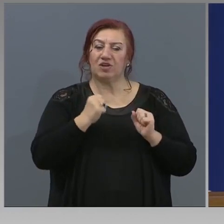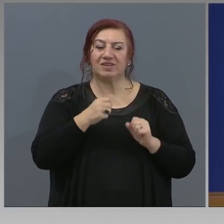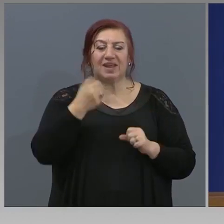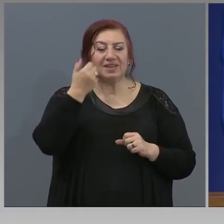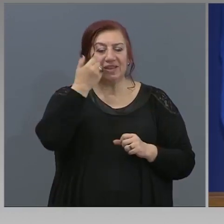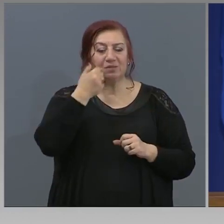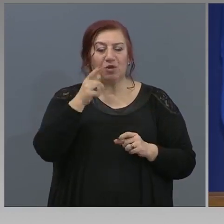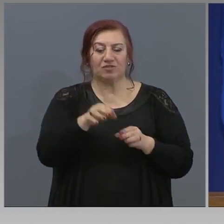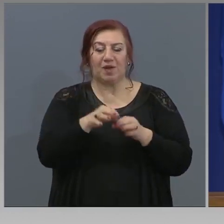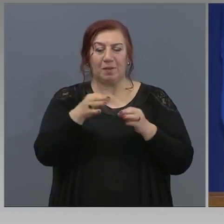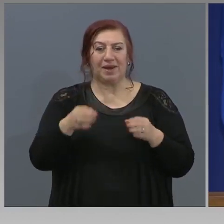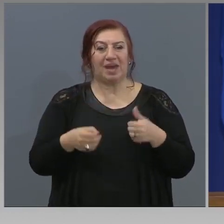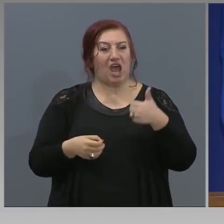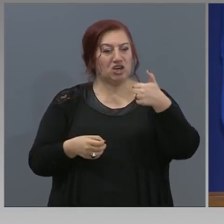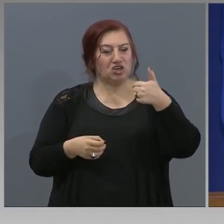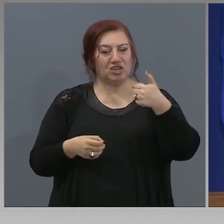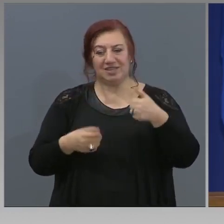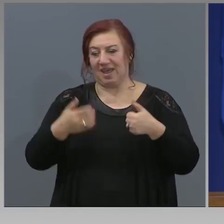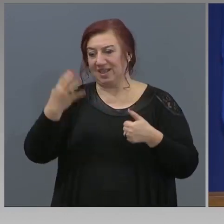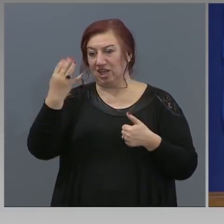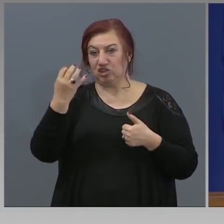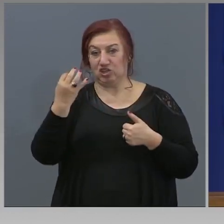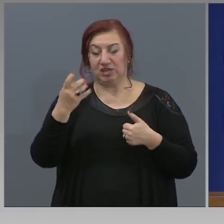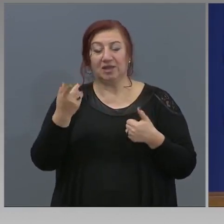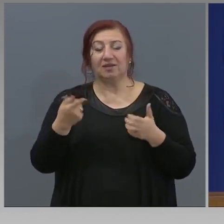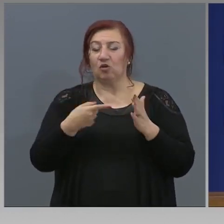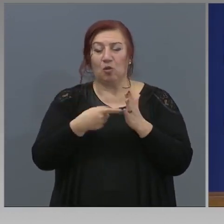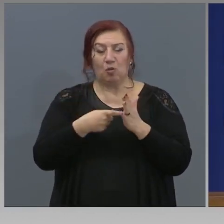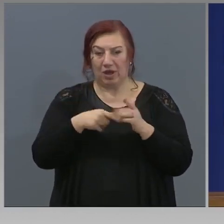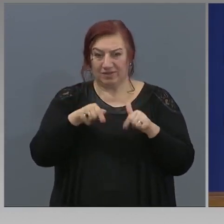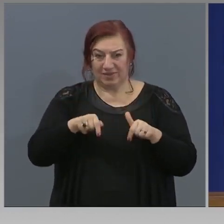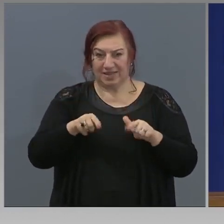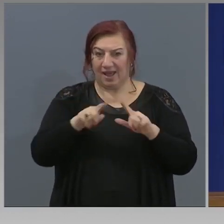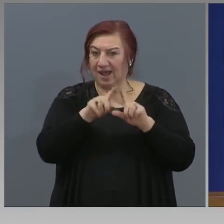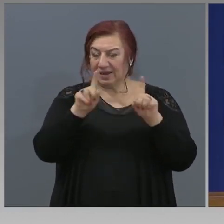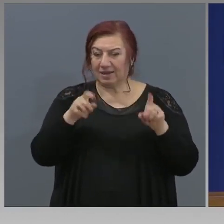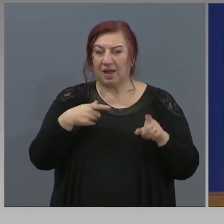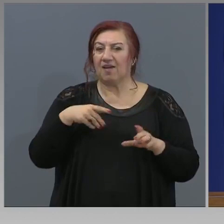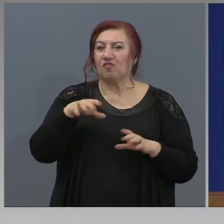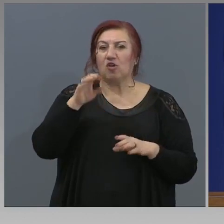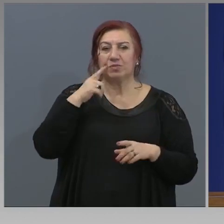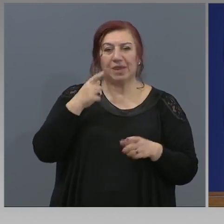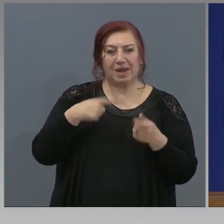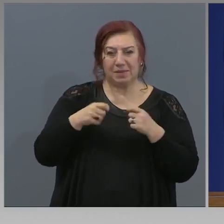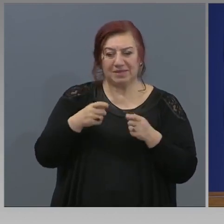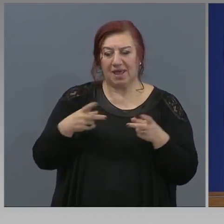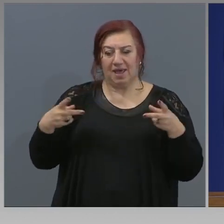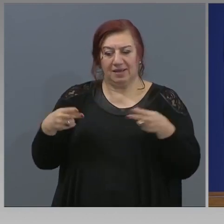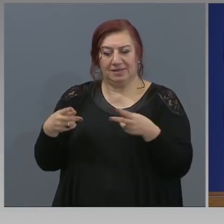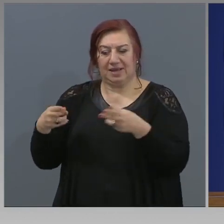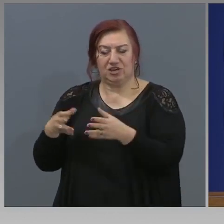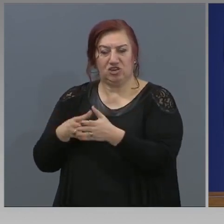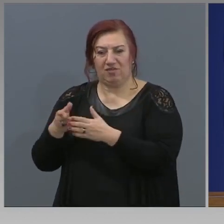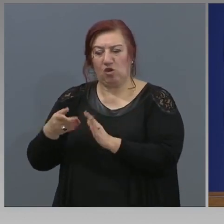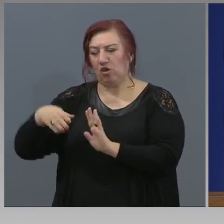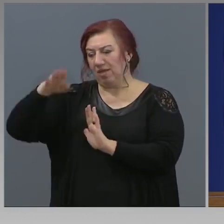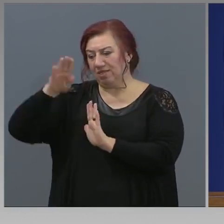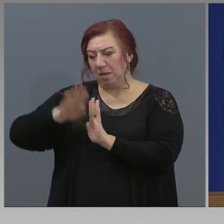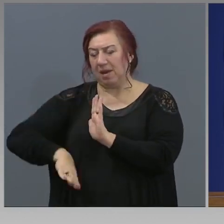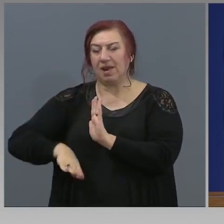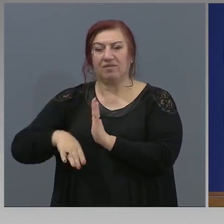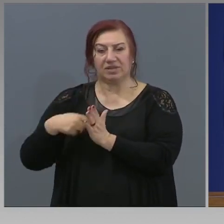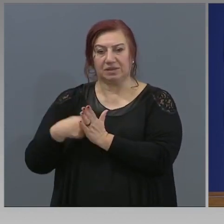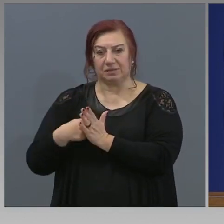и какво показва моментната картина, какво предпочита бизнеса да съкръщава хора и да намалява заплати или да изчака?